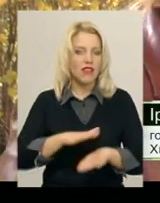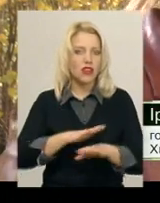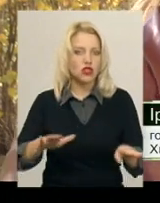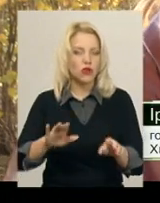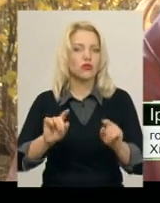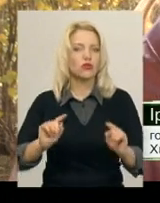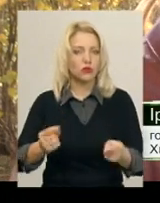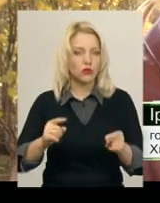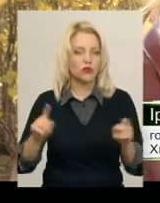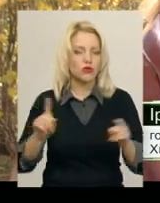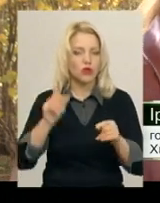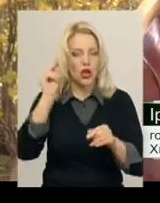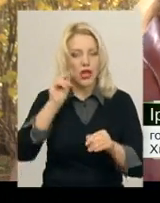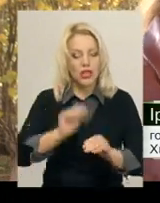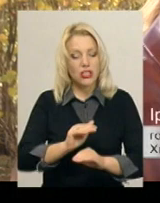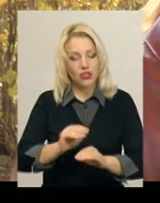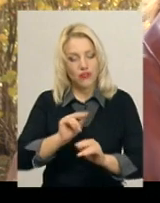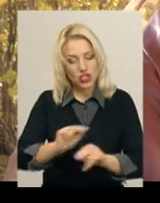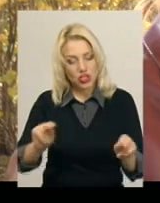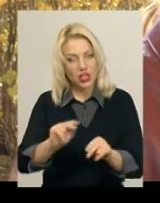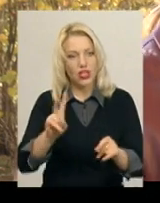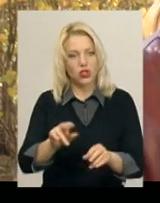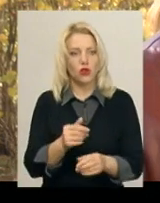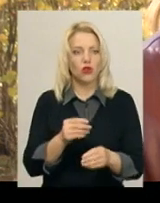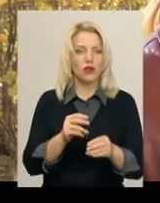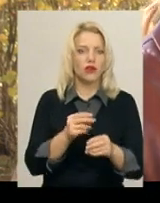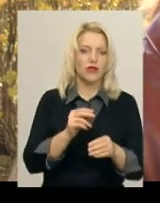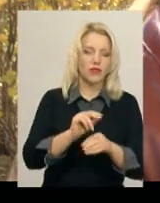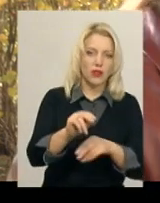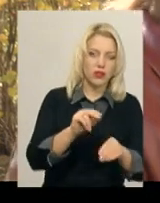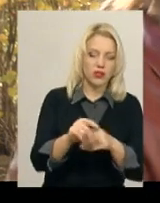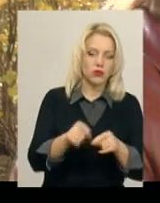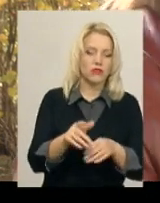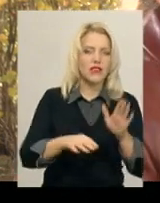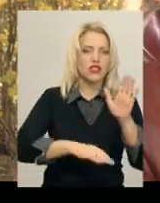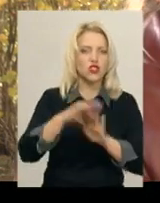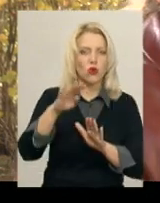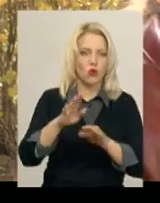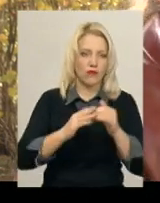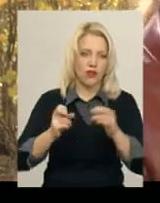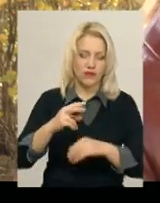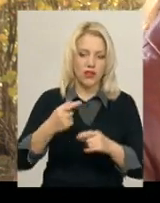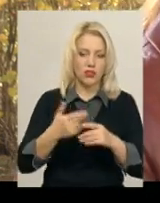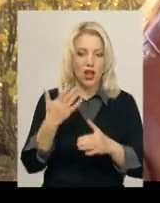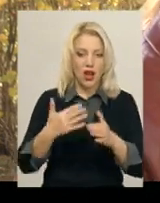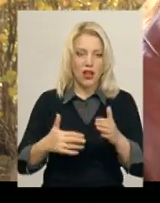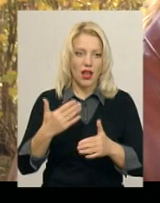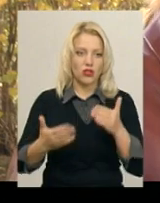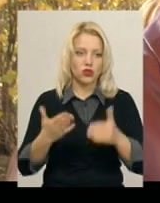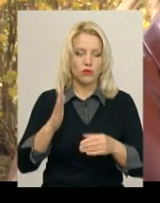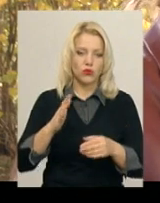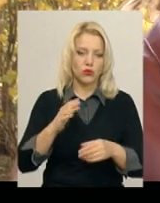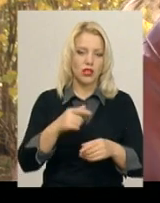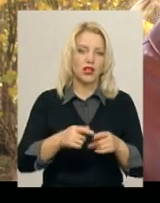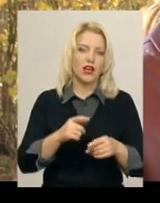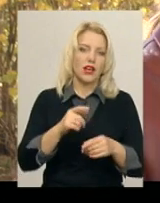вчителі, які тут викладають, вони мають високу кваліфікацію. Цей рівень, якщо вони підуть на гуртки, він знижується. Не кожен